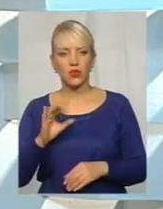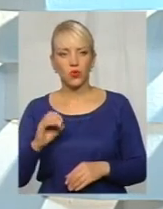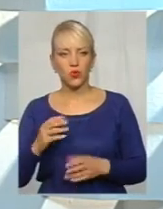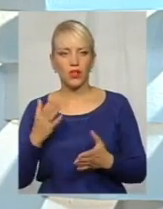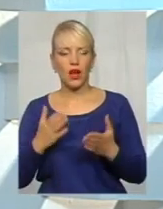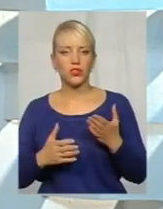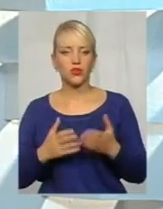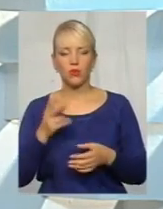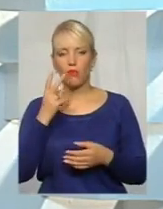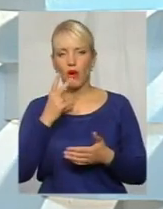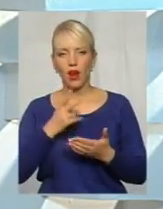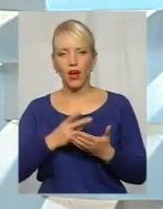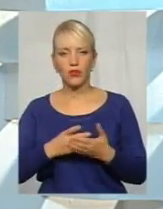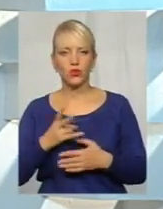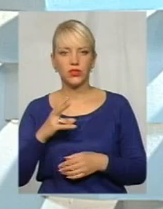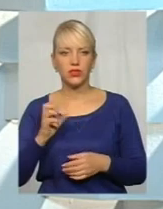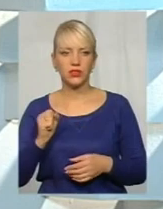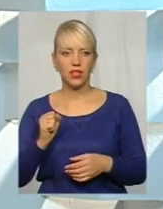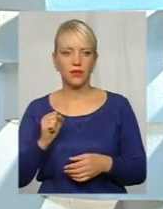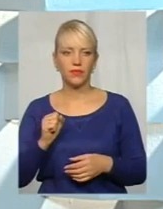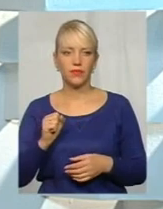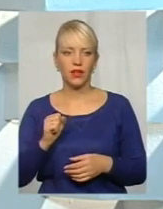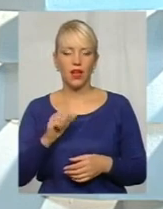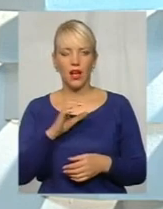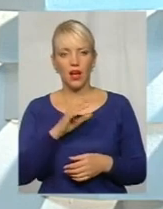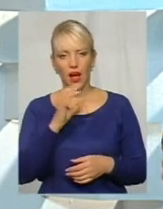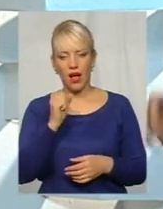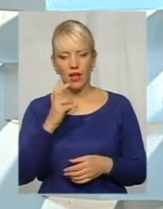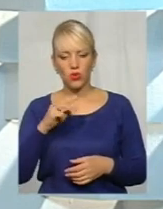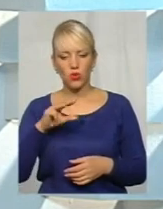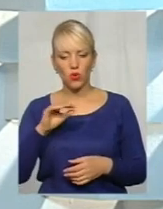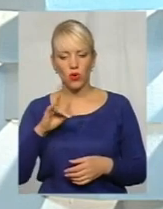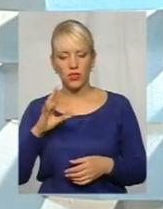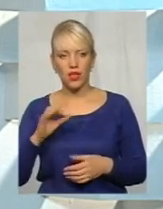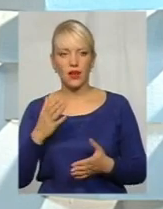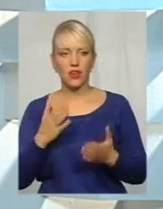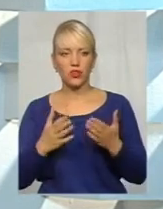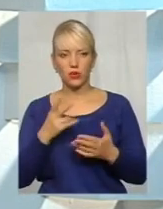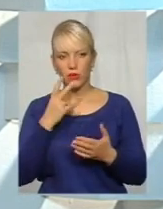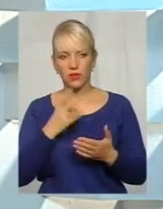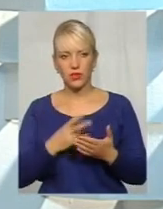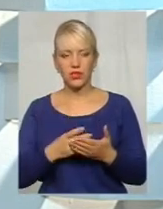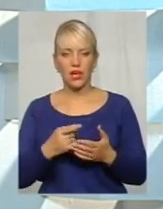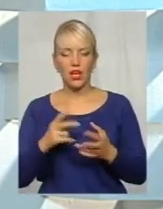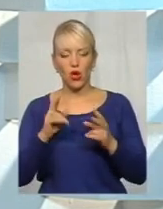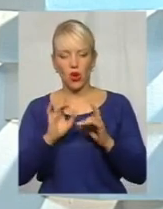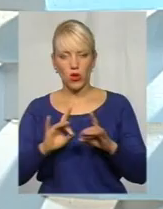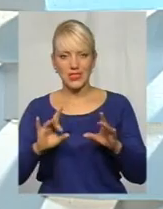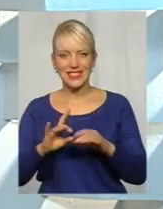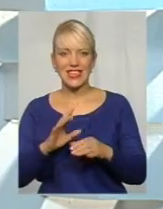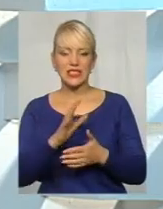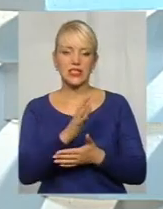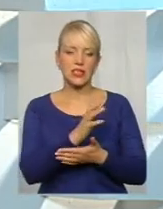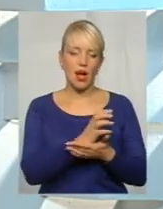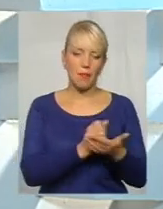якщо поглянути на... Пропрошую, Антоне. Якщо роз'яснити землі запасу і резерву, чим ці